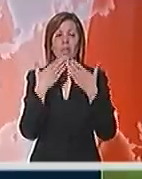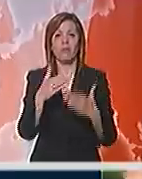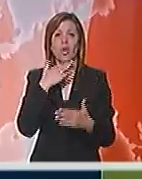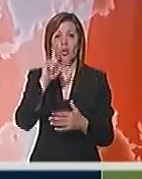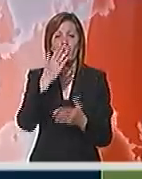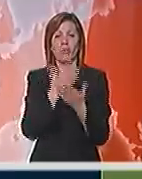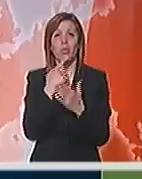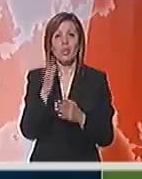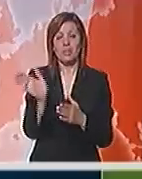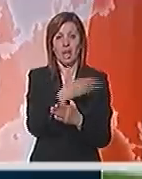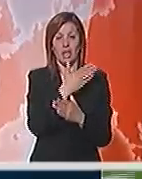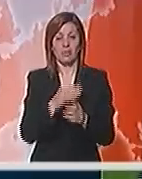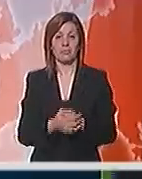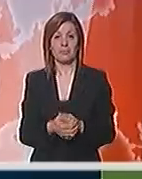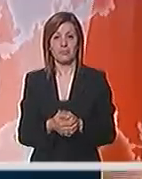gol u postignutom na stranu.